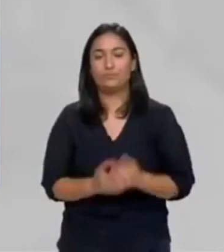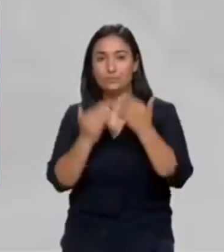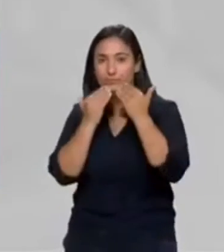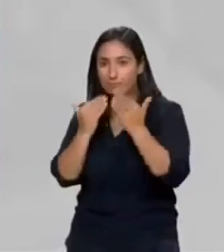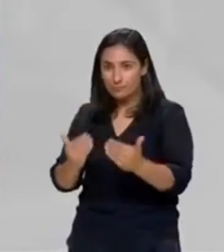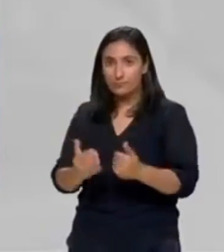Kenda.